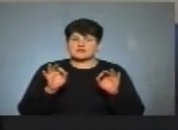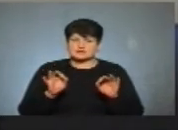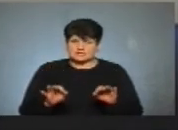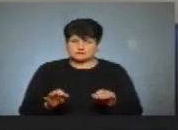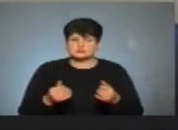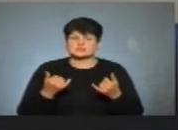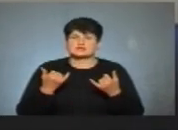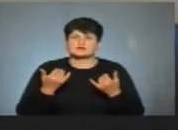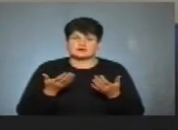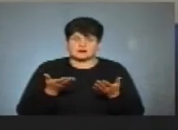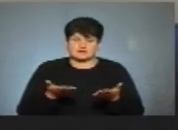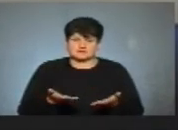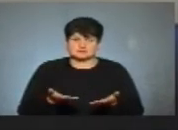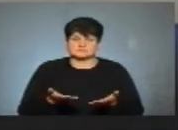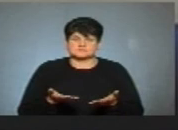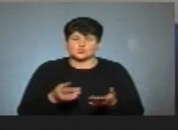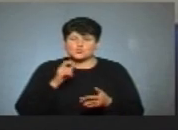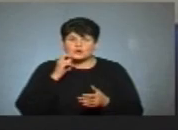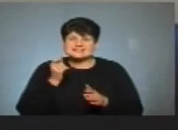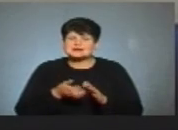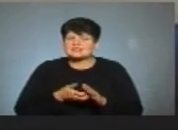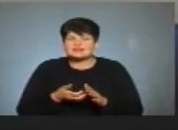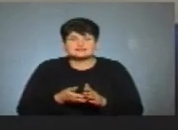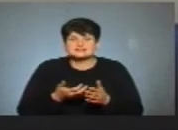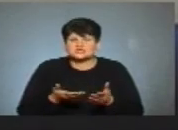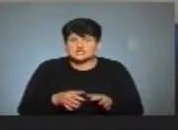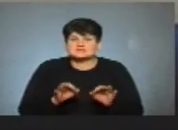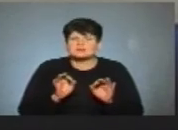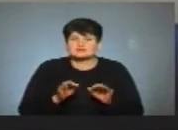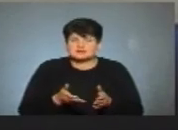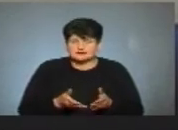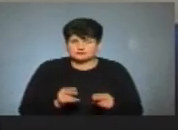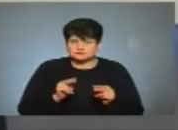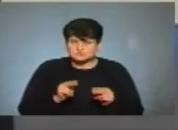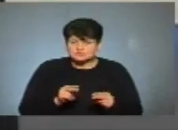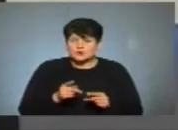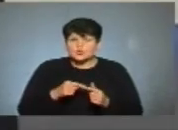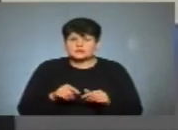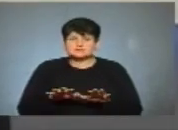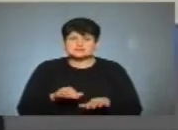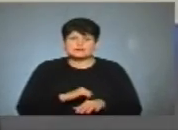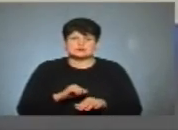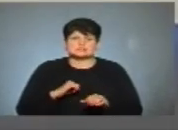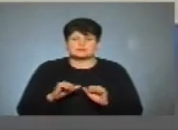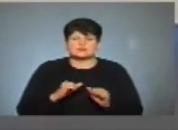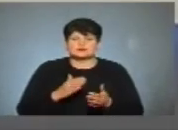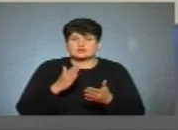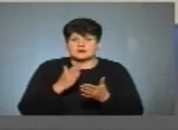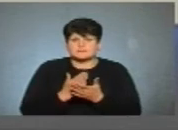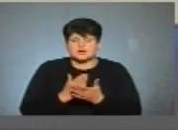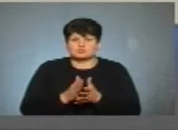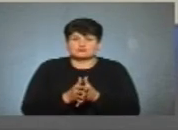українцям не вистачає, саме справедливості. Я думаю, органи місцевого самоврядування мають